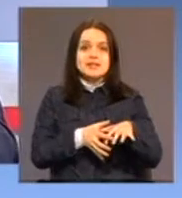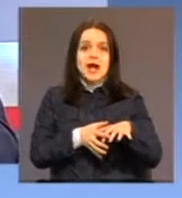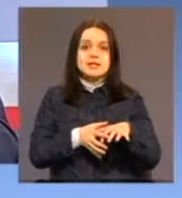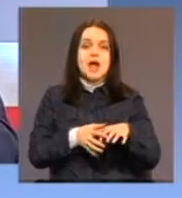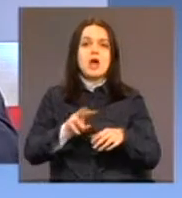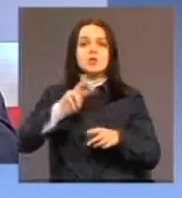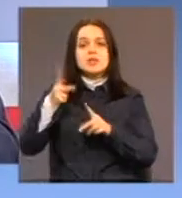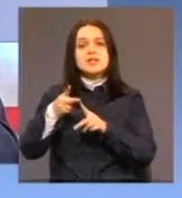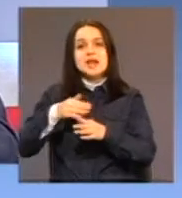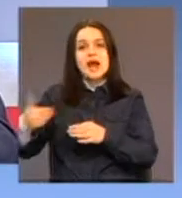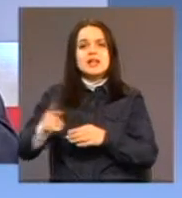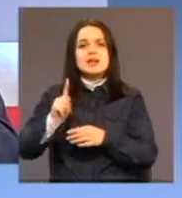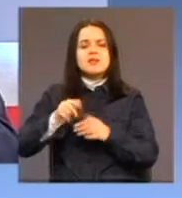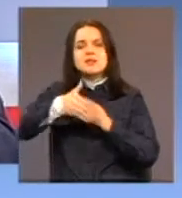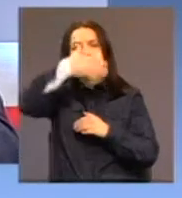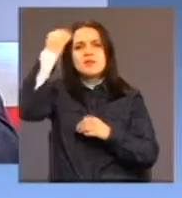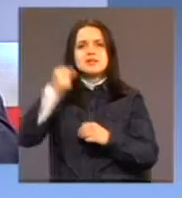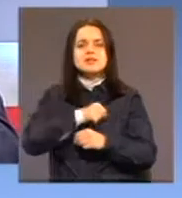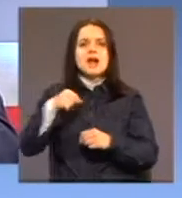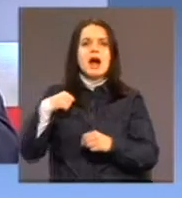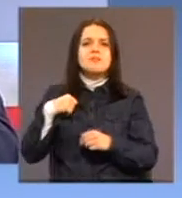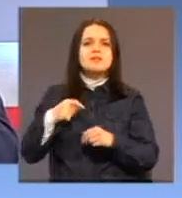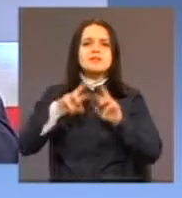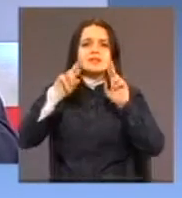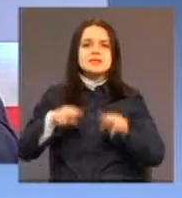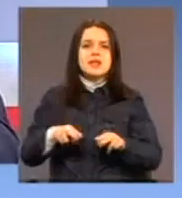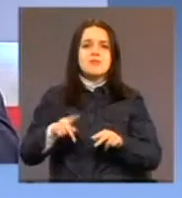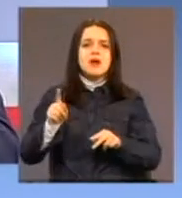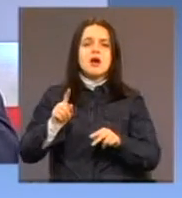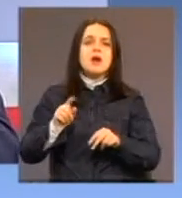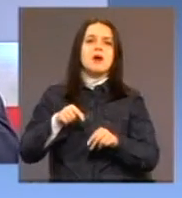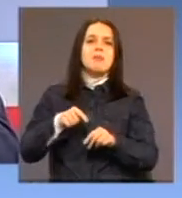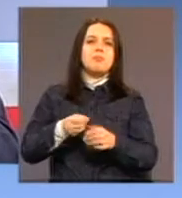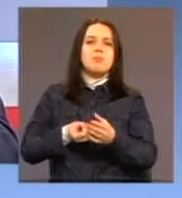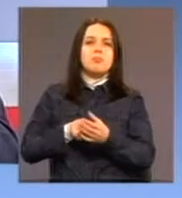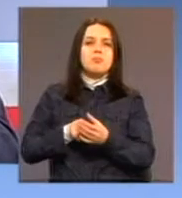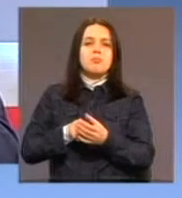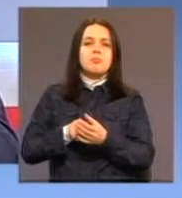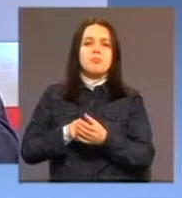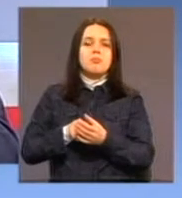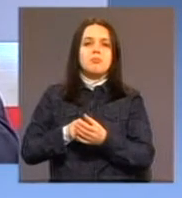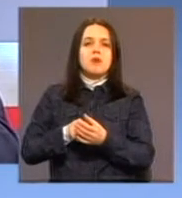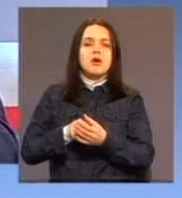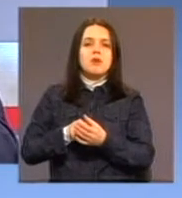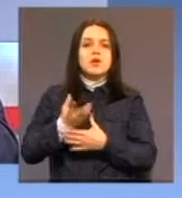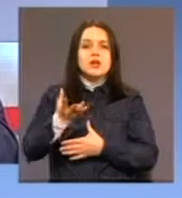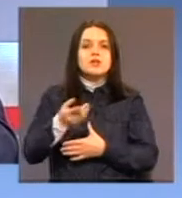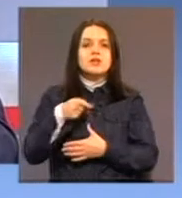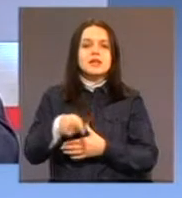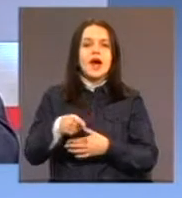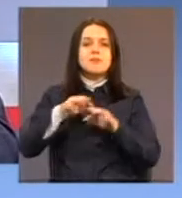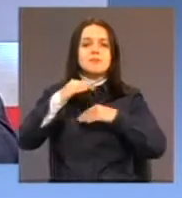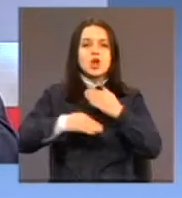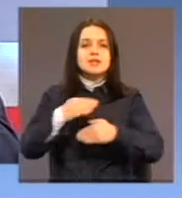i sam sistem možda nesvjesno u nekim situacijama proizvodi taj proces stigmatizacije kroz možda